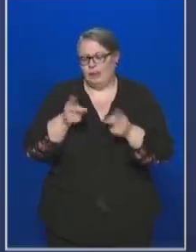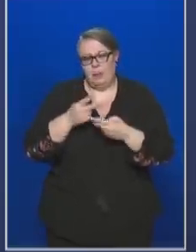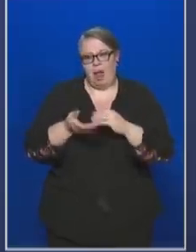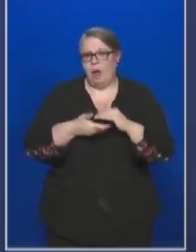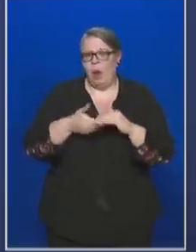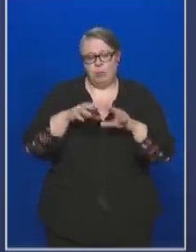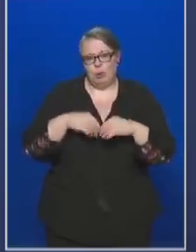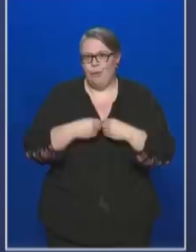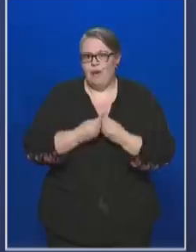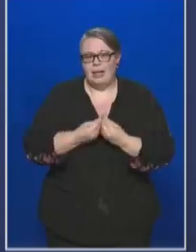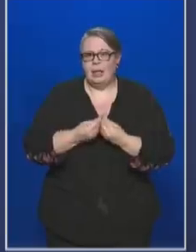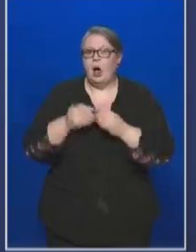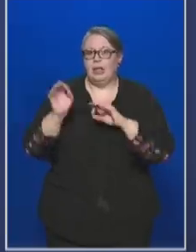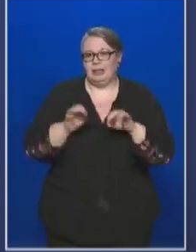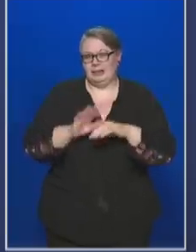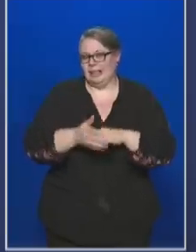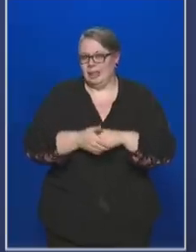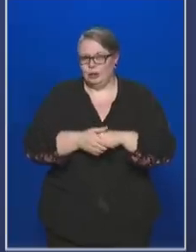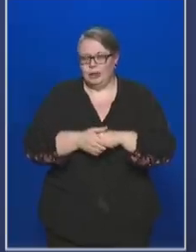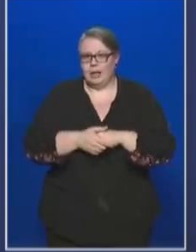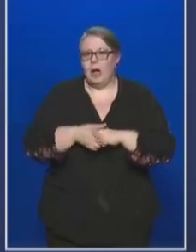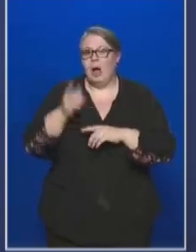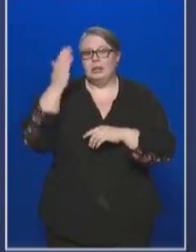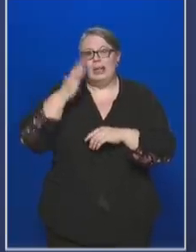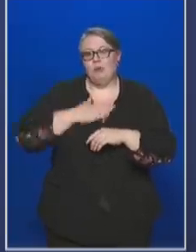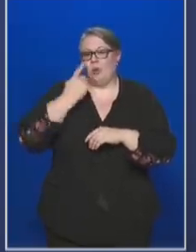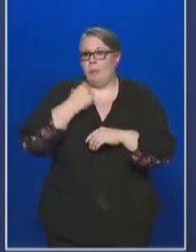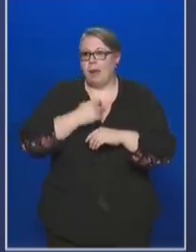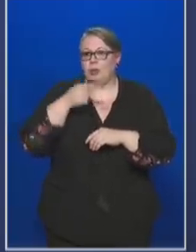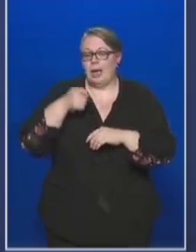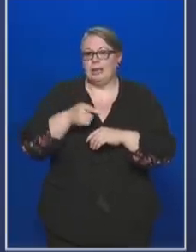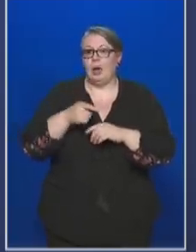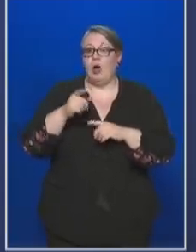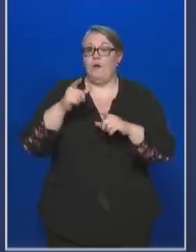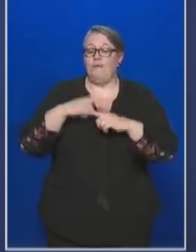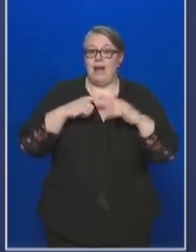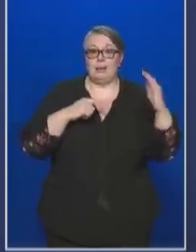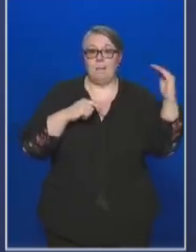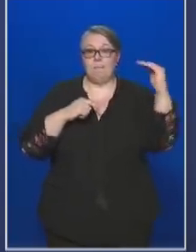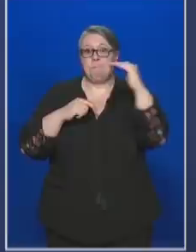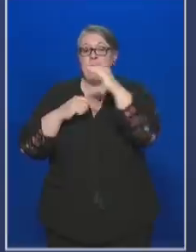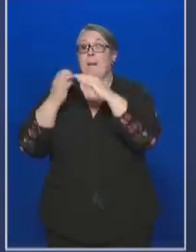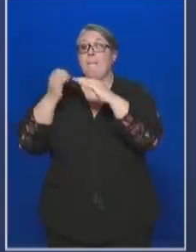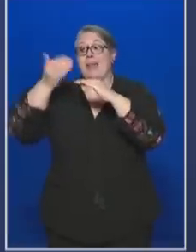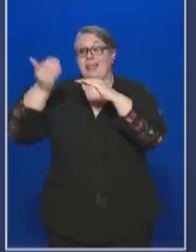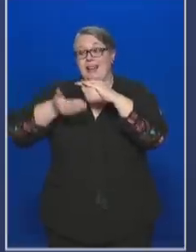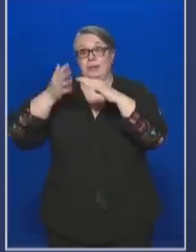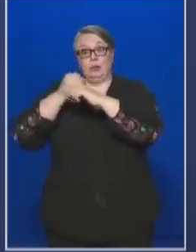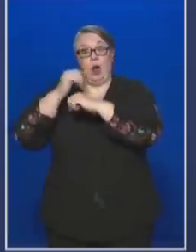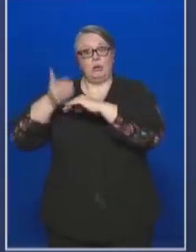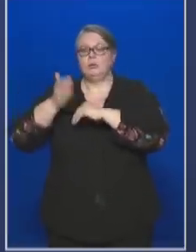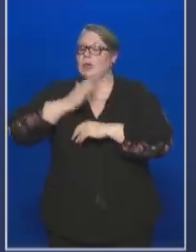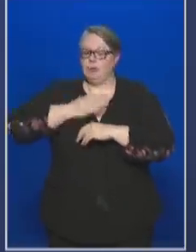semmiféle intézkedésnek. Tehát azt nem tudjuk megmondani, hogy ez a várt plató körülbelül meddig tart,